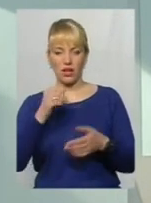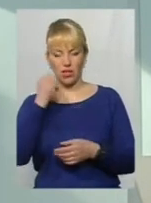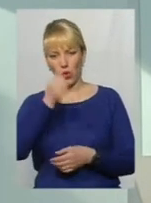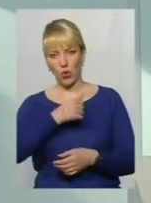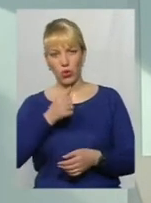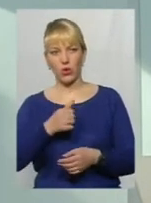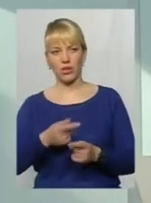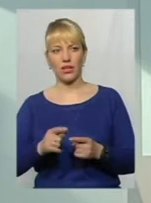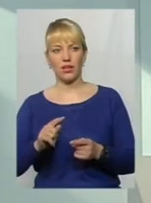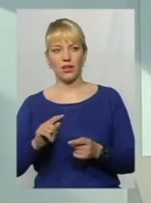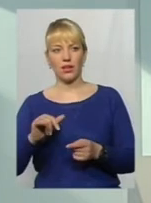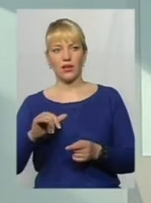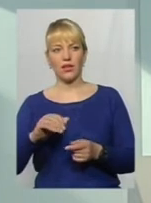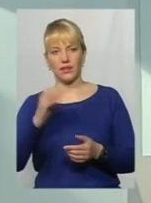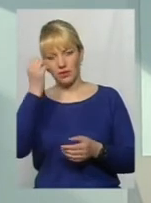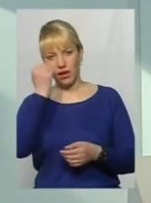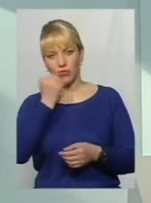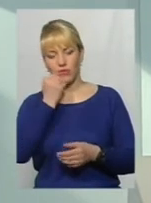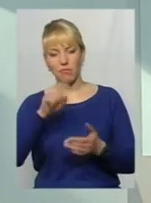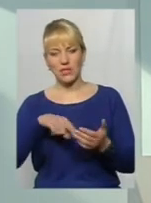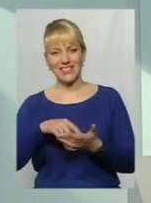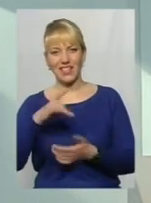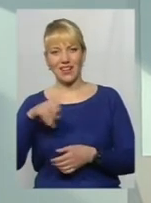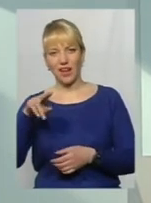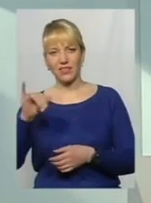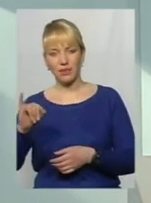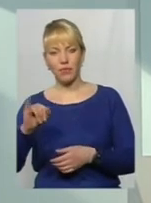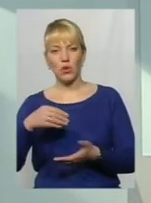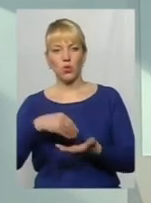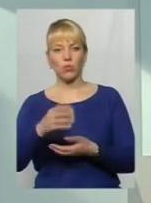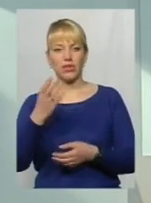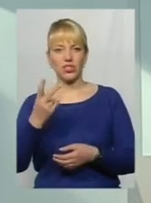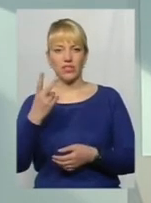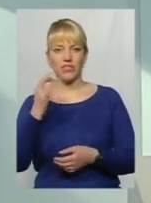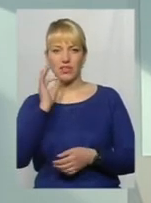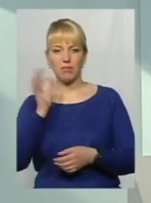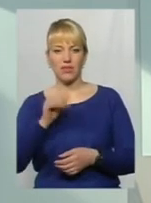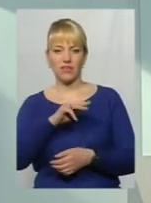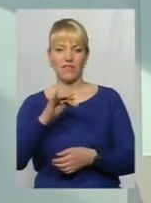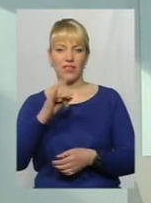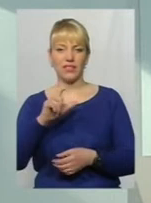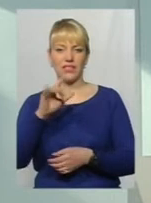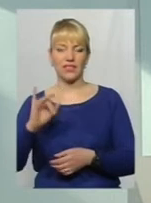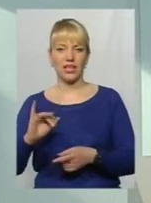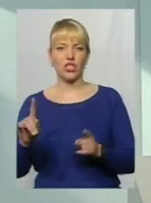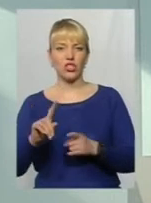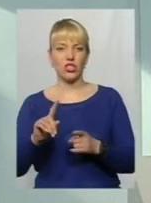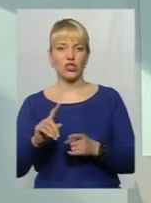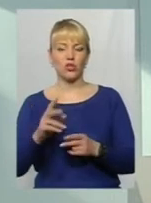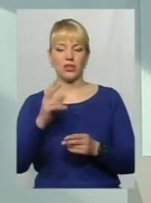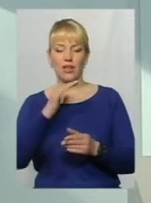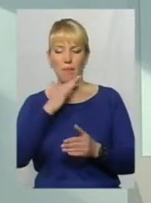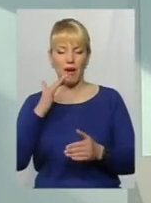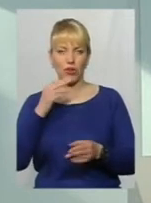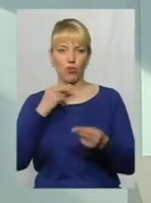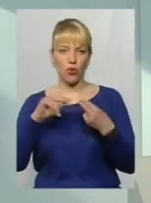дякуючи міській раді, купили ще дві німецьких цих фризи, що набагато покращує